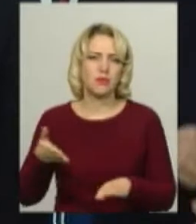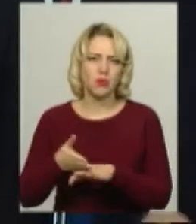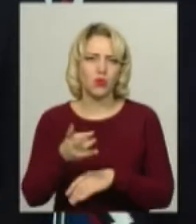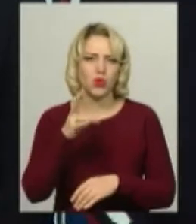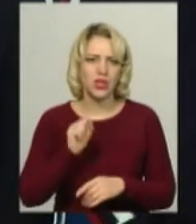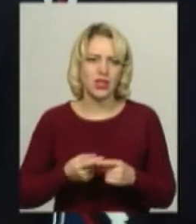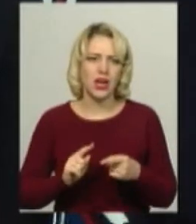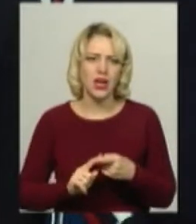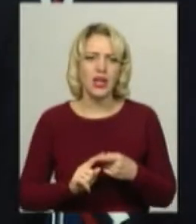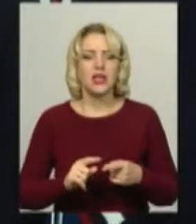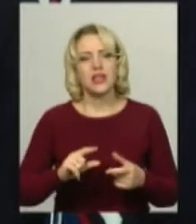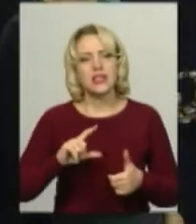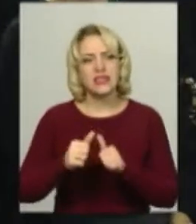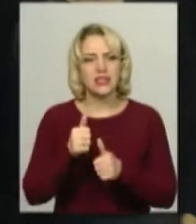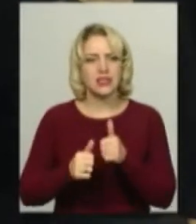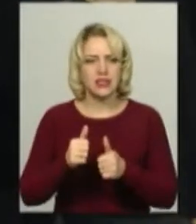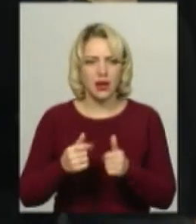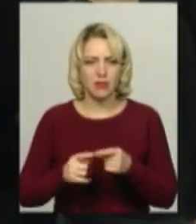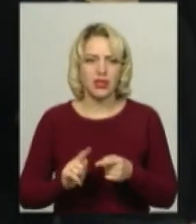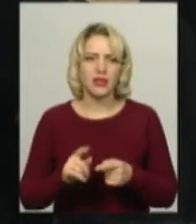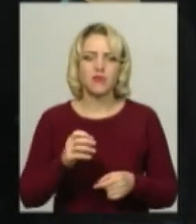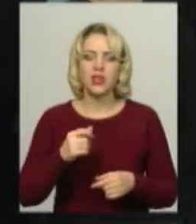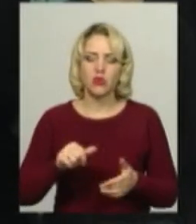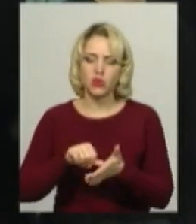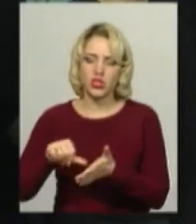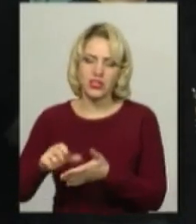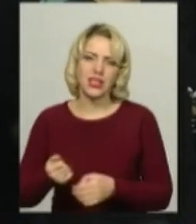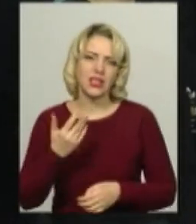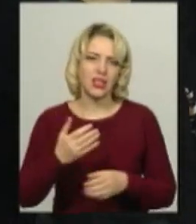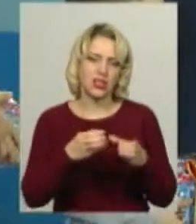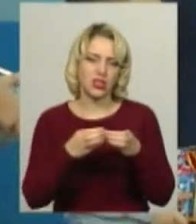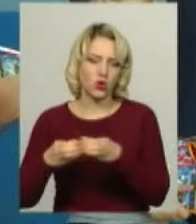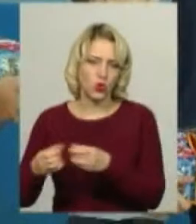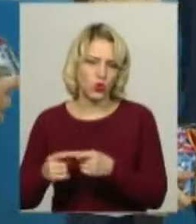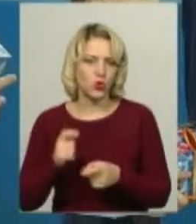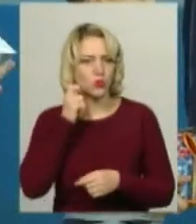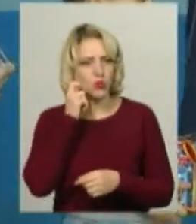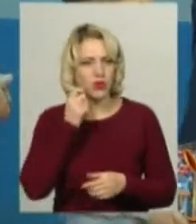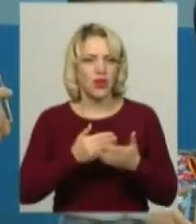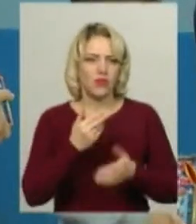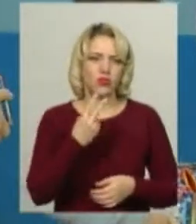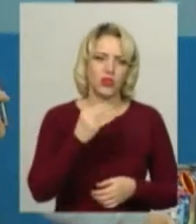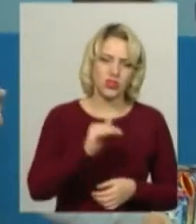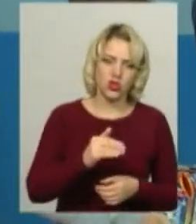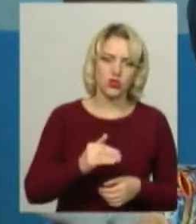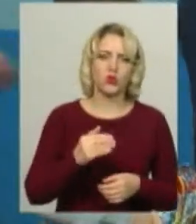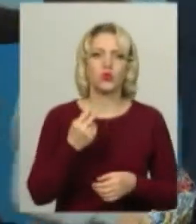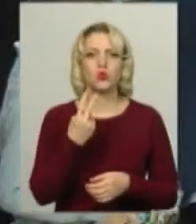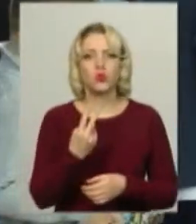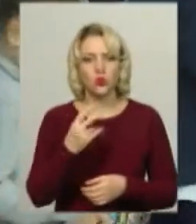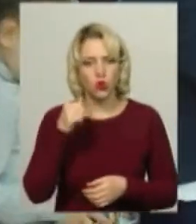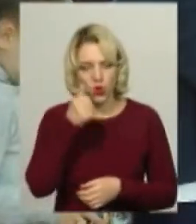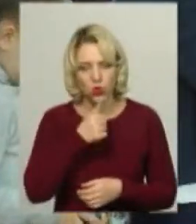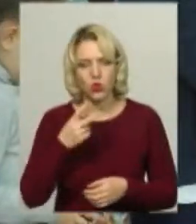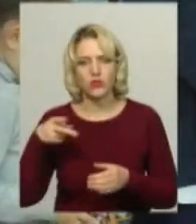турнір з бойового самбо в Шепетівку. Учасники – юнаки кількох вікових груп – від 2002 року народження до 2008-го. Перед початком